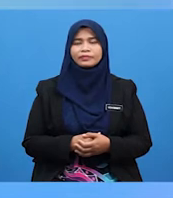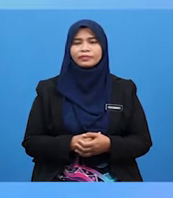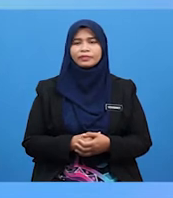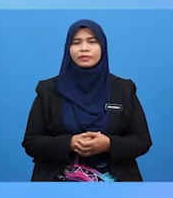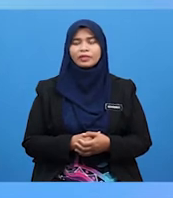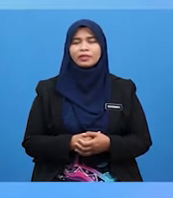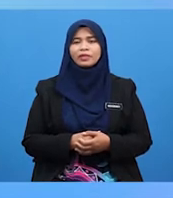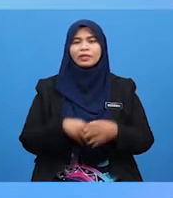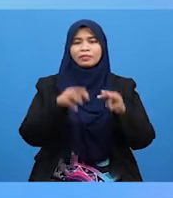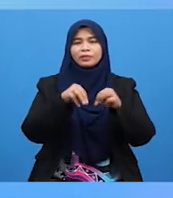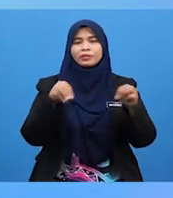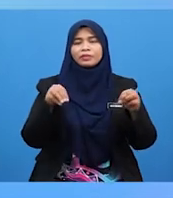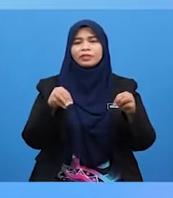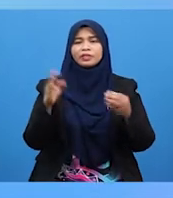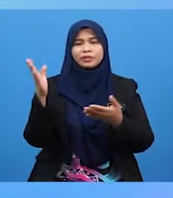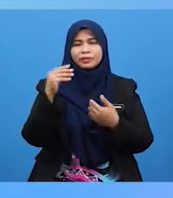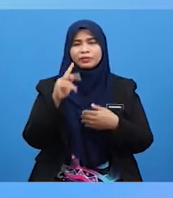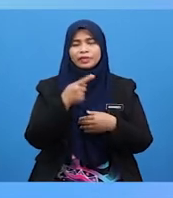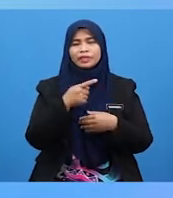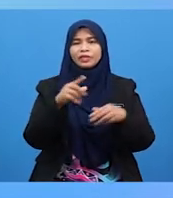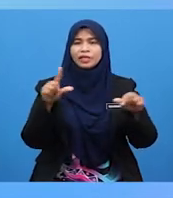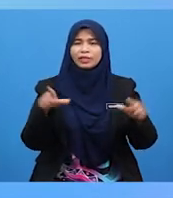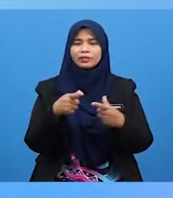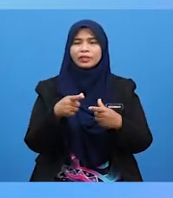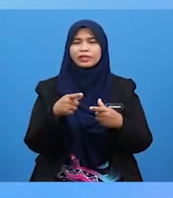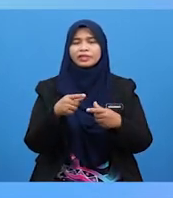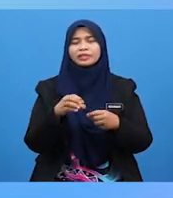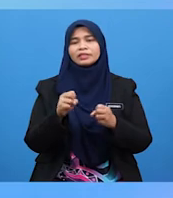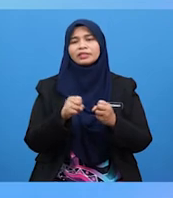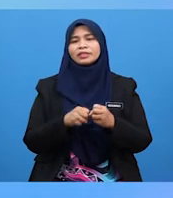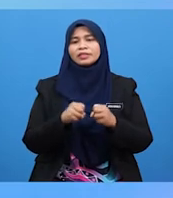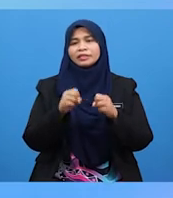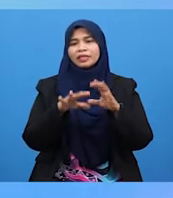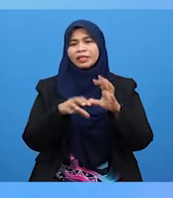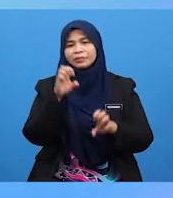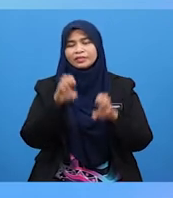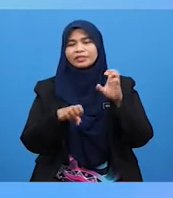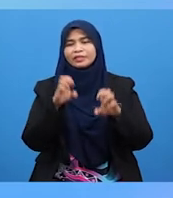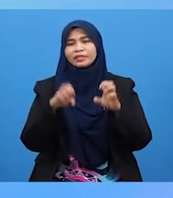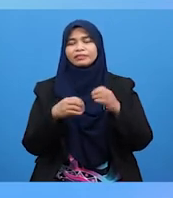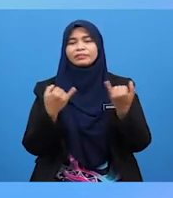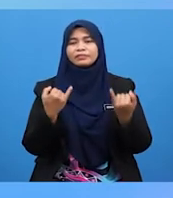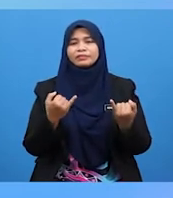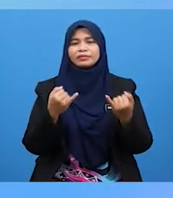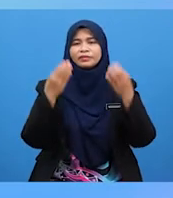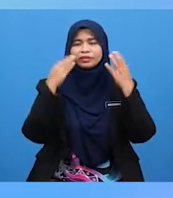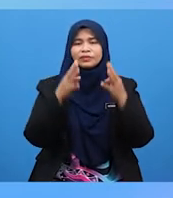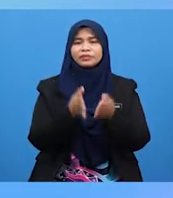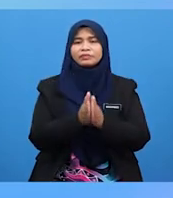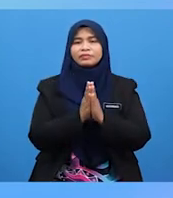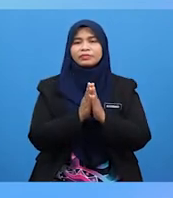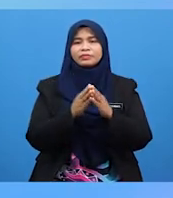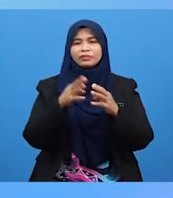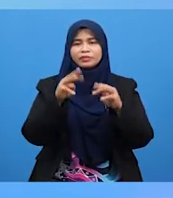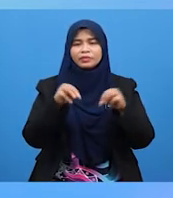Murid-murid, jom kita lakukan senaman motor halus Sekarang, Cikgu minta murid